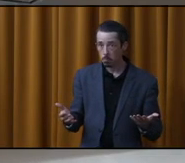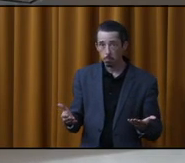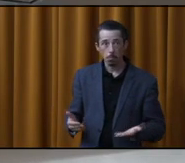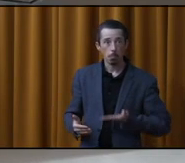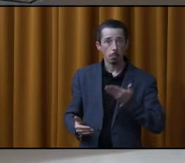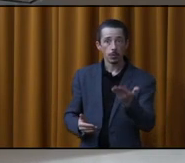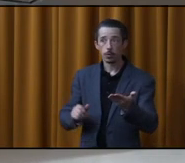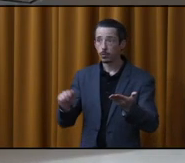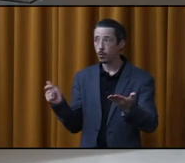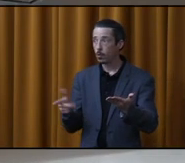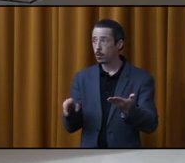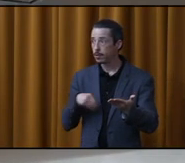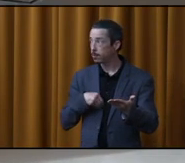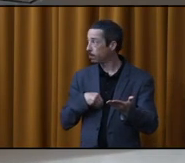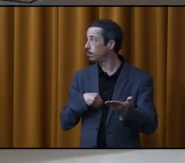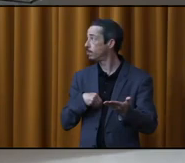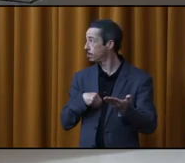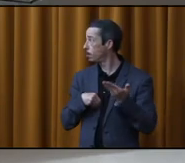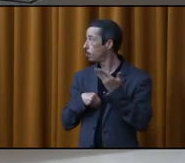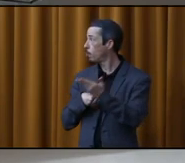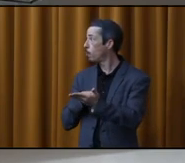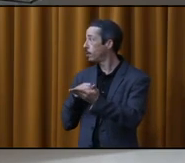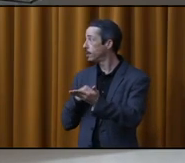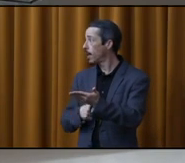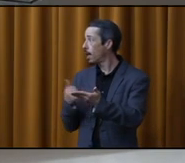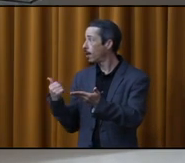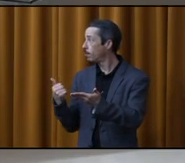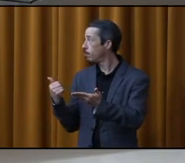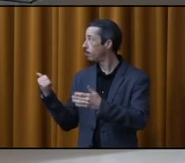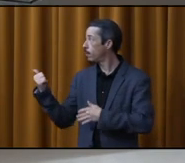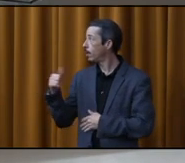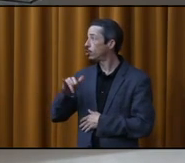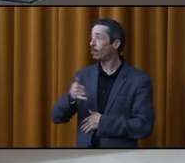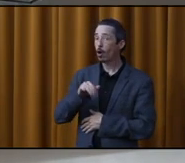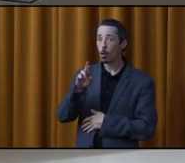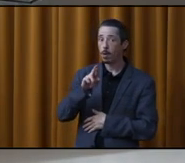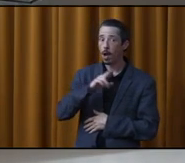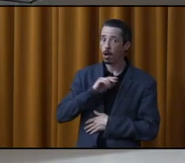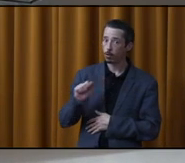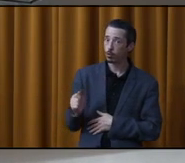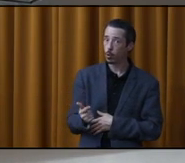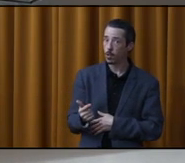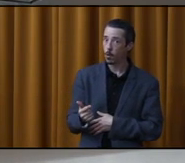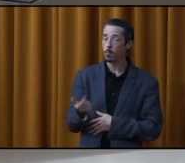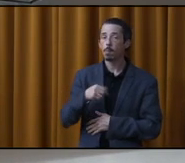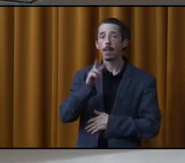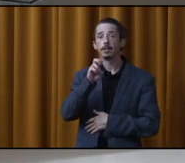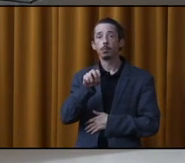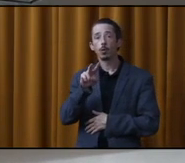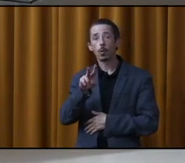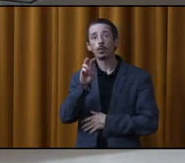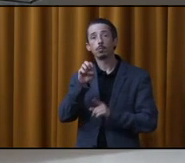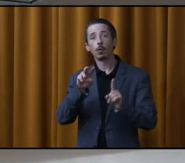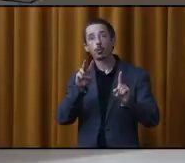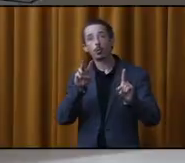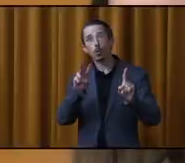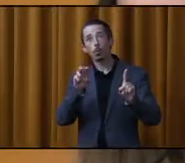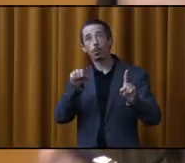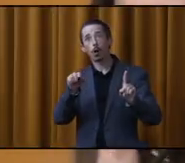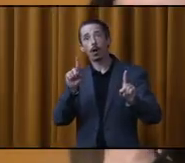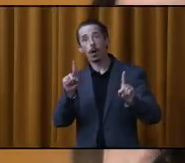proposeur, un appuyeur? Je propose, M. le Président. Merci. Jennifer Robillard, j'appuie. Merci. 6.2, 6.2.1.